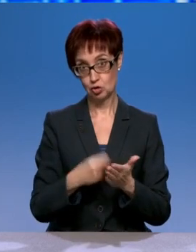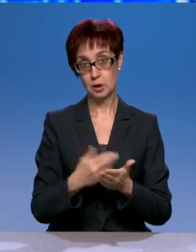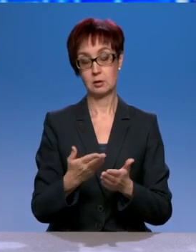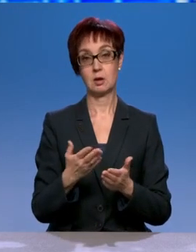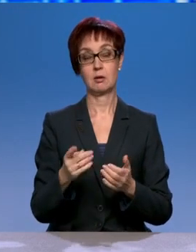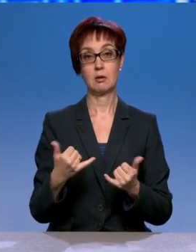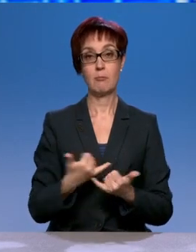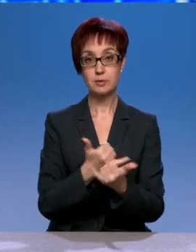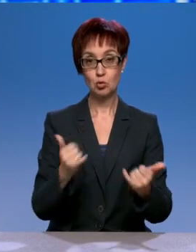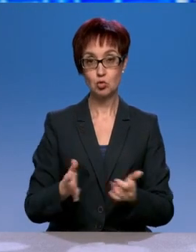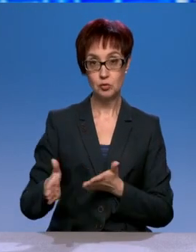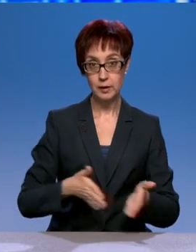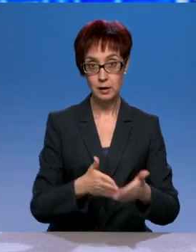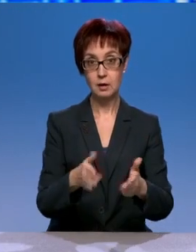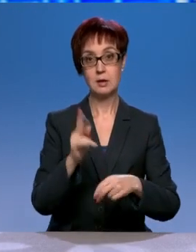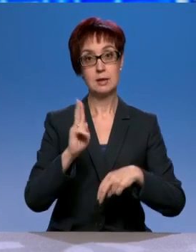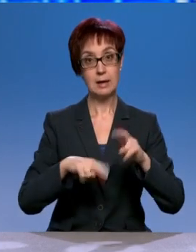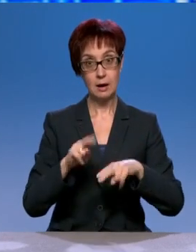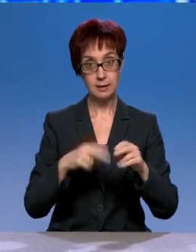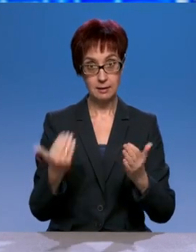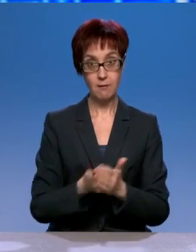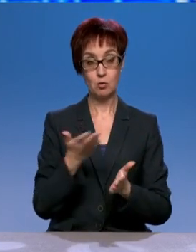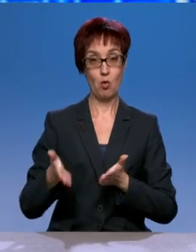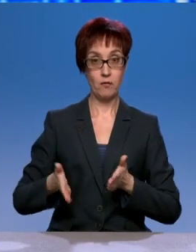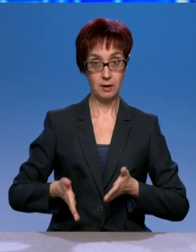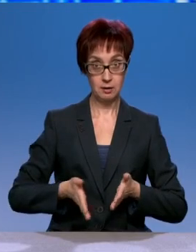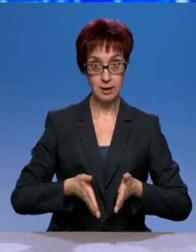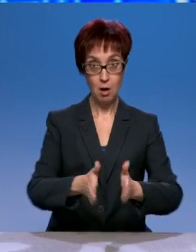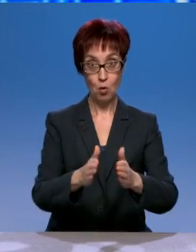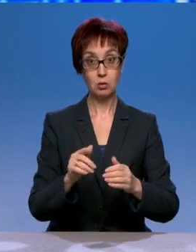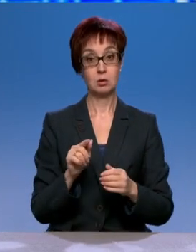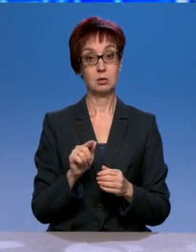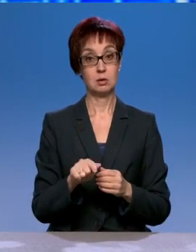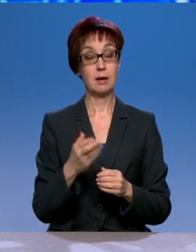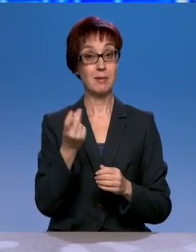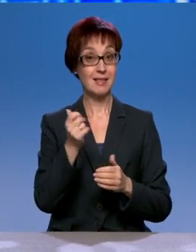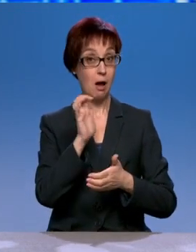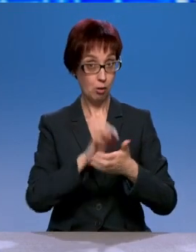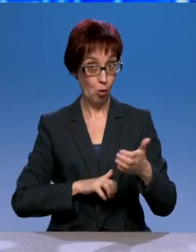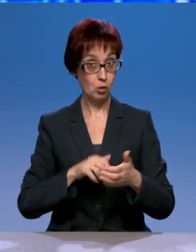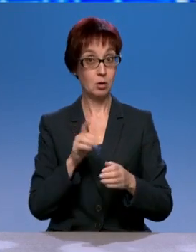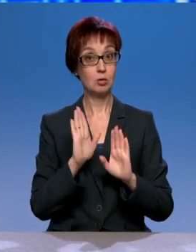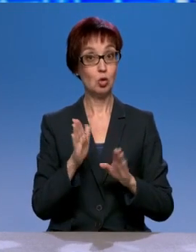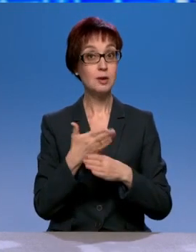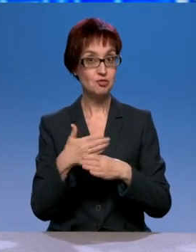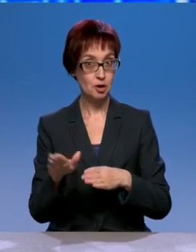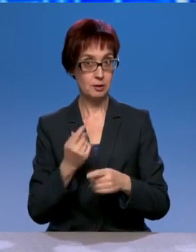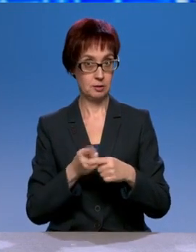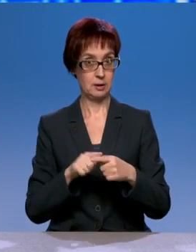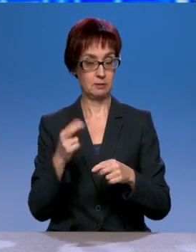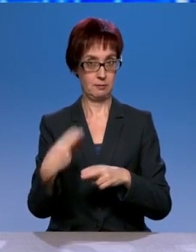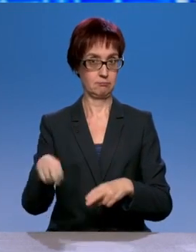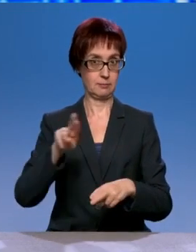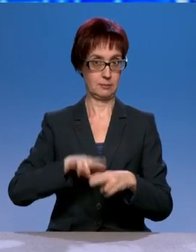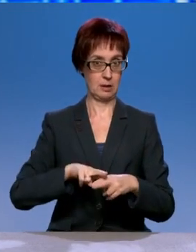акцизы и транспортный налог покрывают, но только частично. Поэтому говорить о том, что я вот заплатил акциз, и